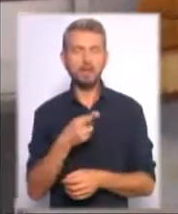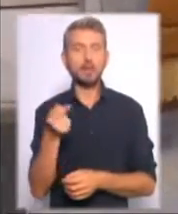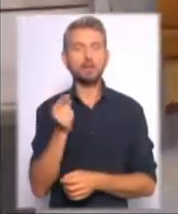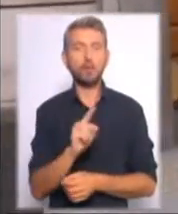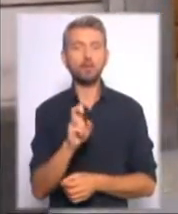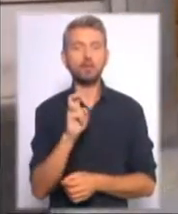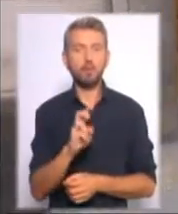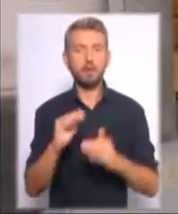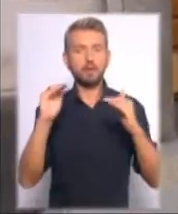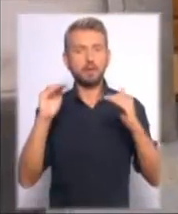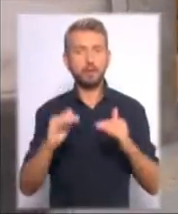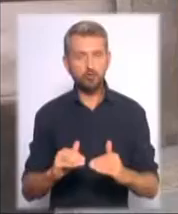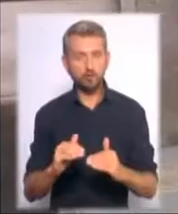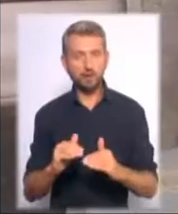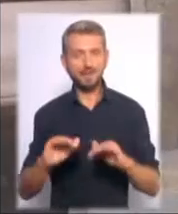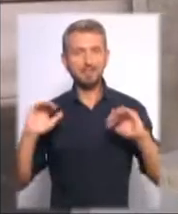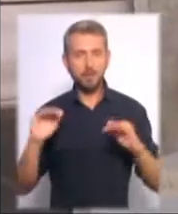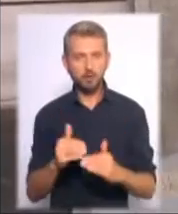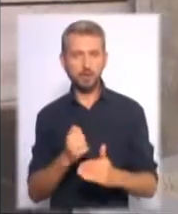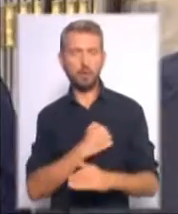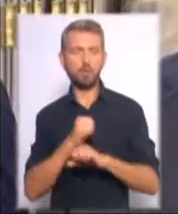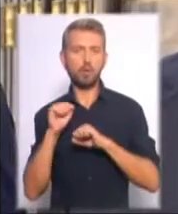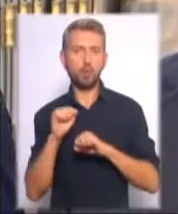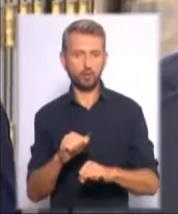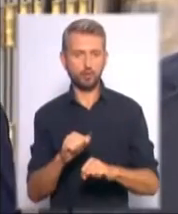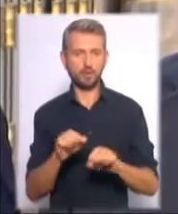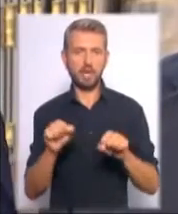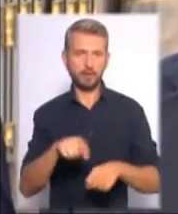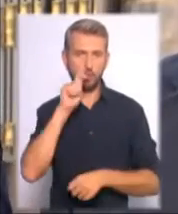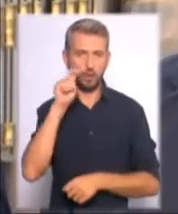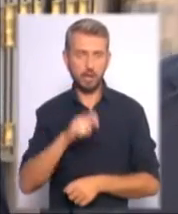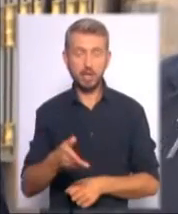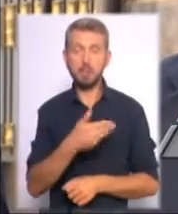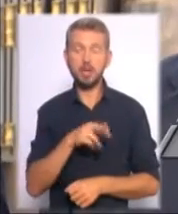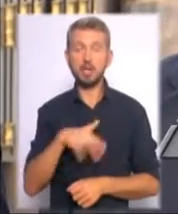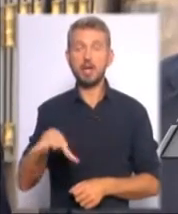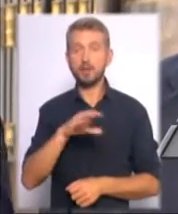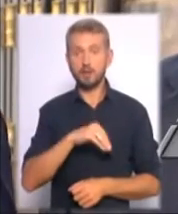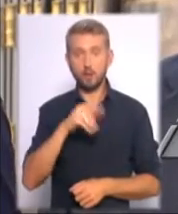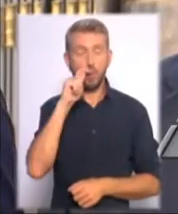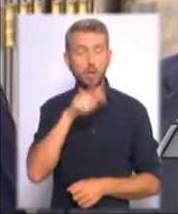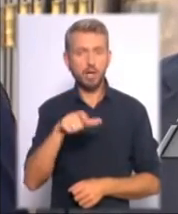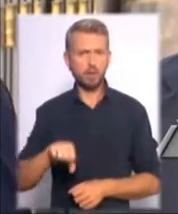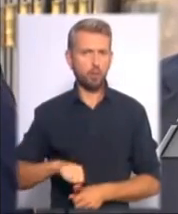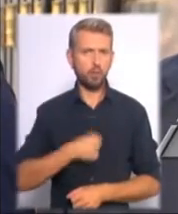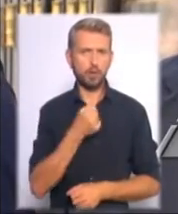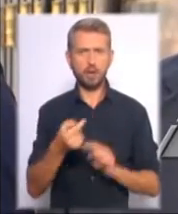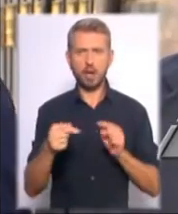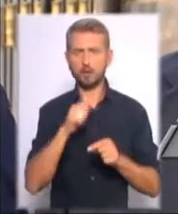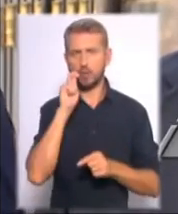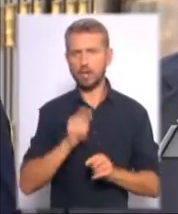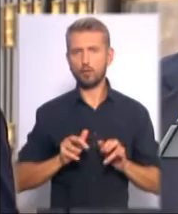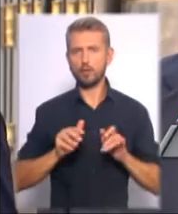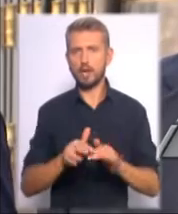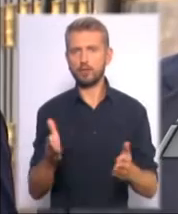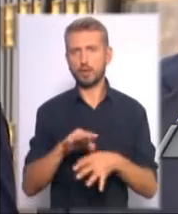щоби знижувати обороноздатність України. Ми, як і всі свідомі українці, обурені тією антиукраїнською діяльністю,